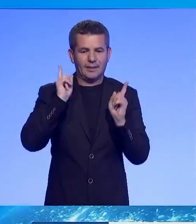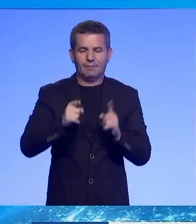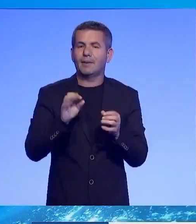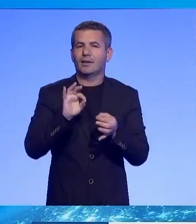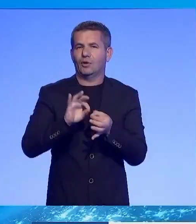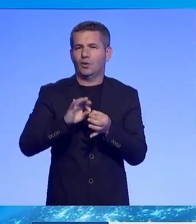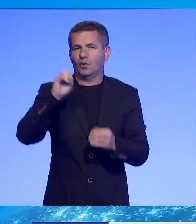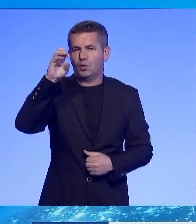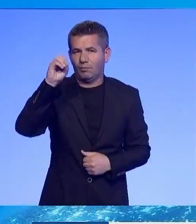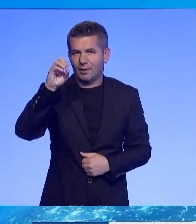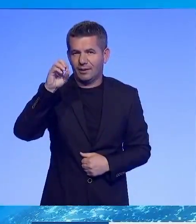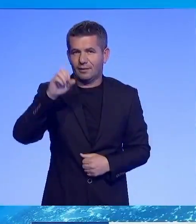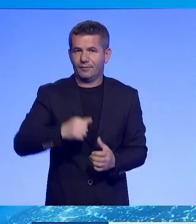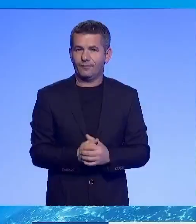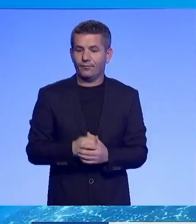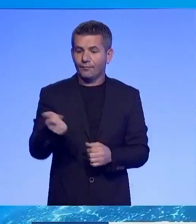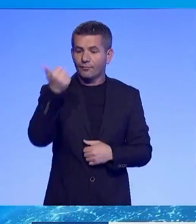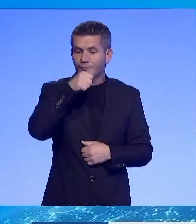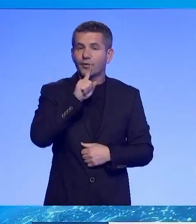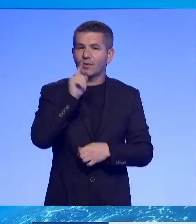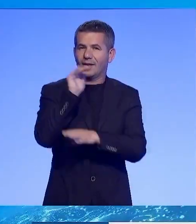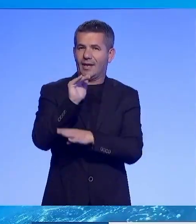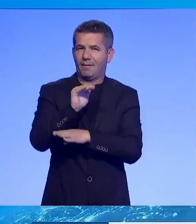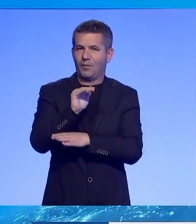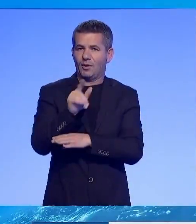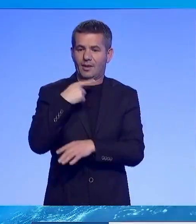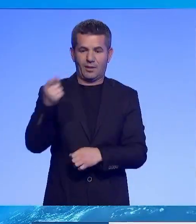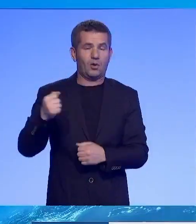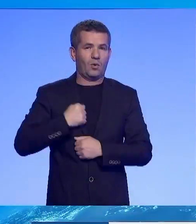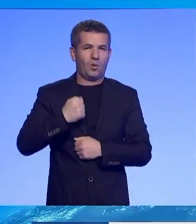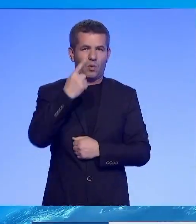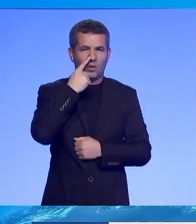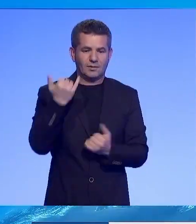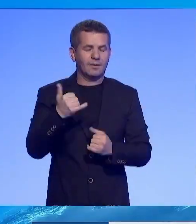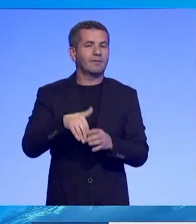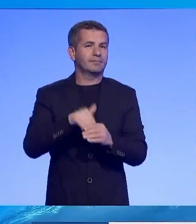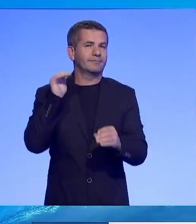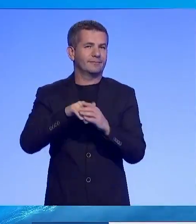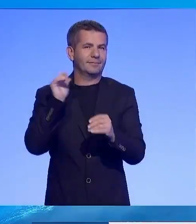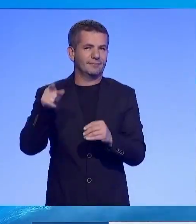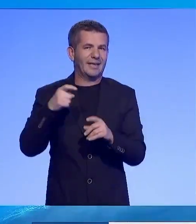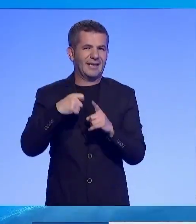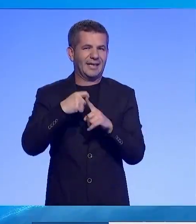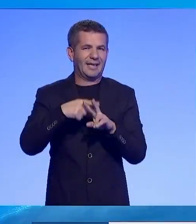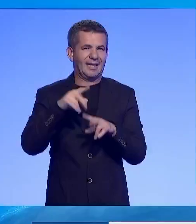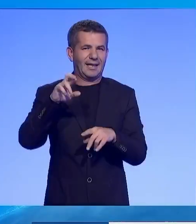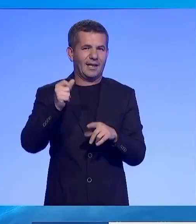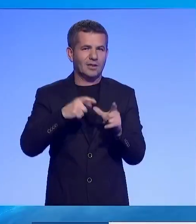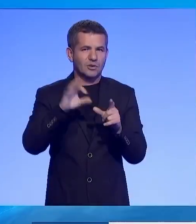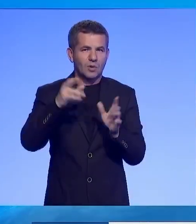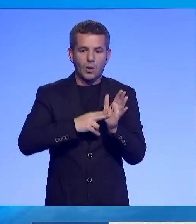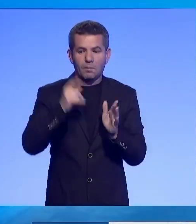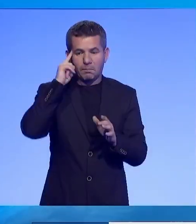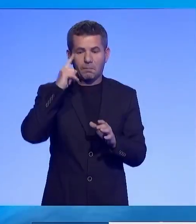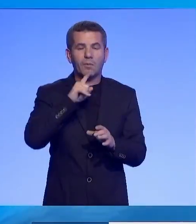kursim. Akuza e Zelenskit vjen pas i dalje raporte që thonë se trupat ruse po ljargonë nga qyteti i pushtuari Kersënit, duke sinjalizuar një